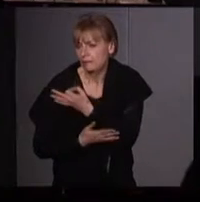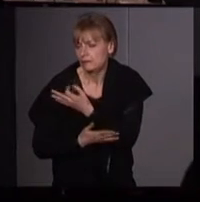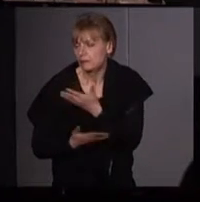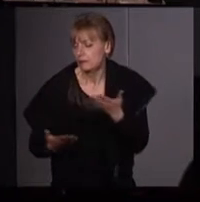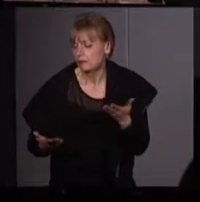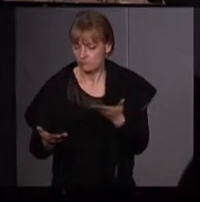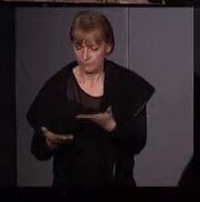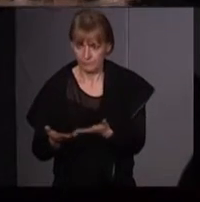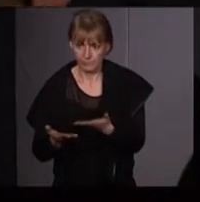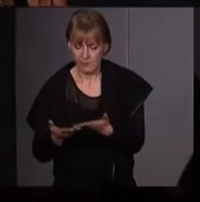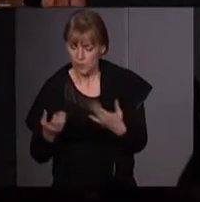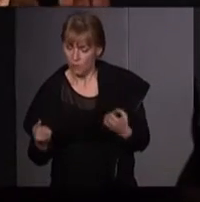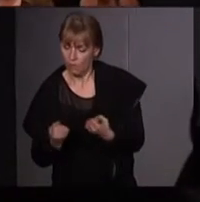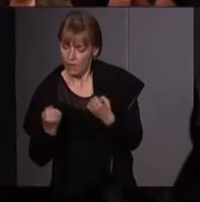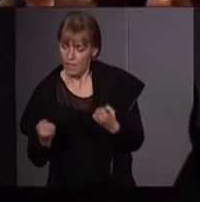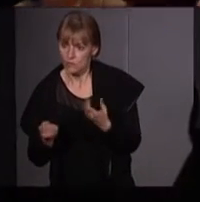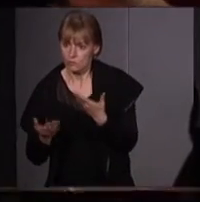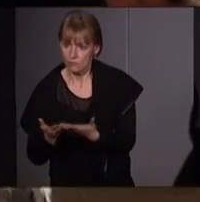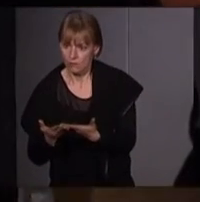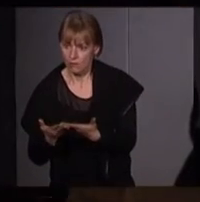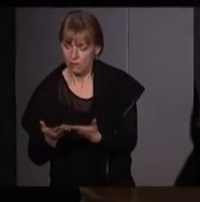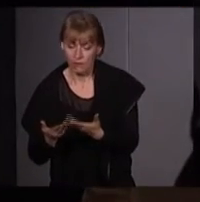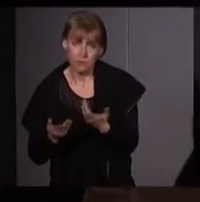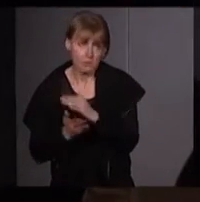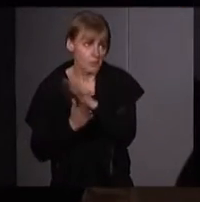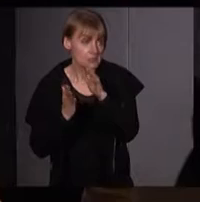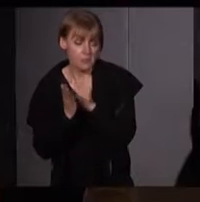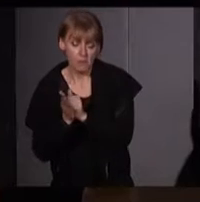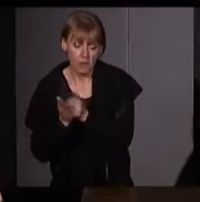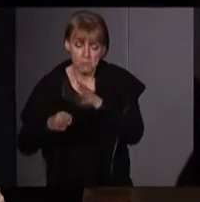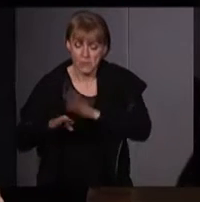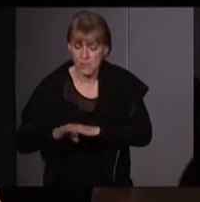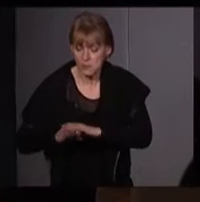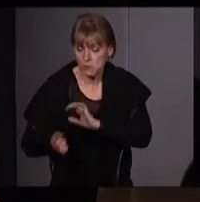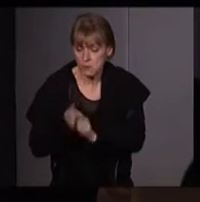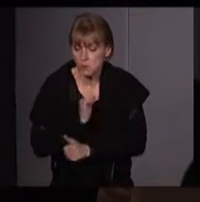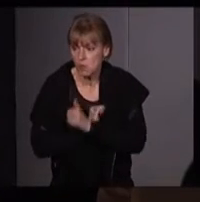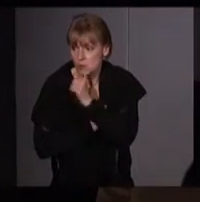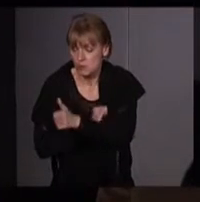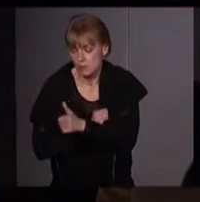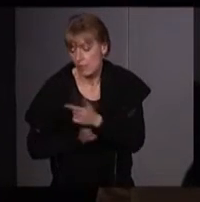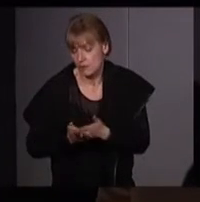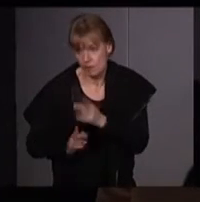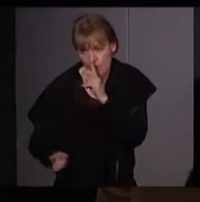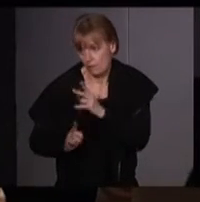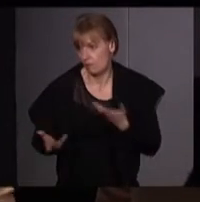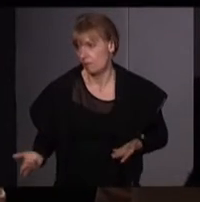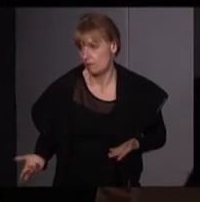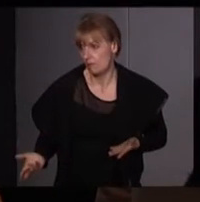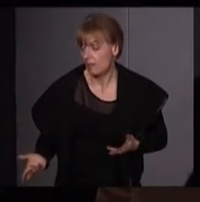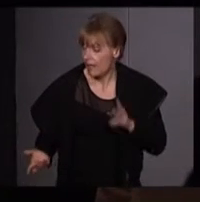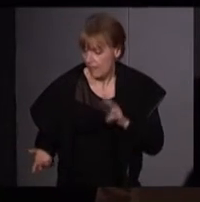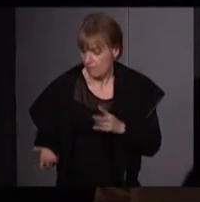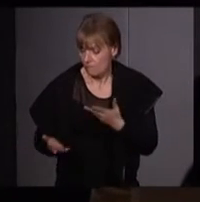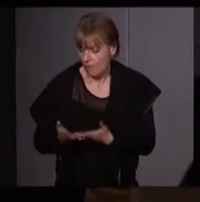ce type d'action, finalement, c'est des actions symboliques qui ne changent rien au cours des événements. Ce type d'action n